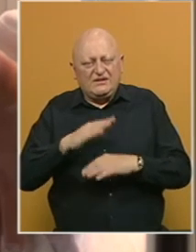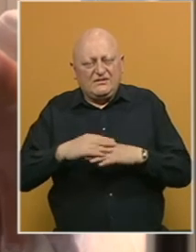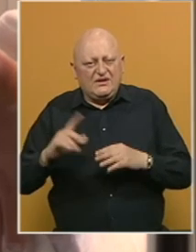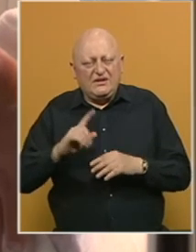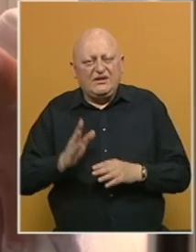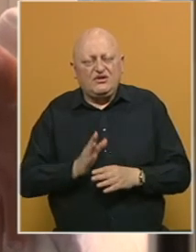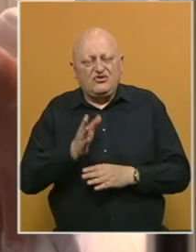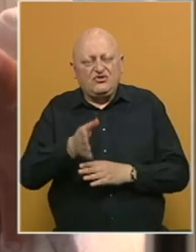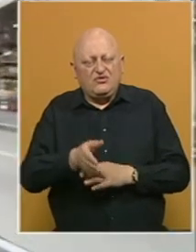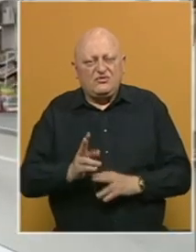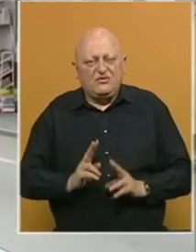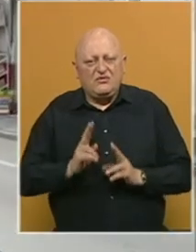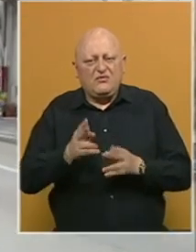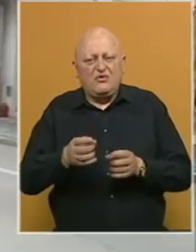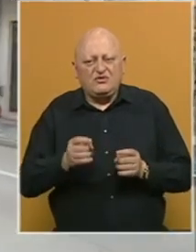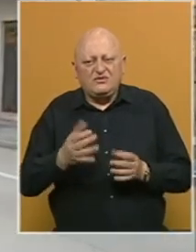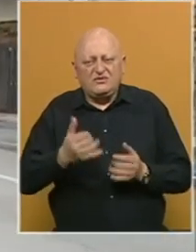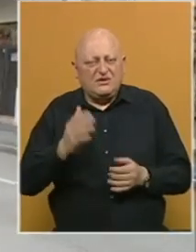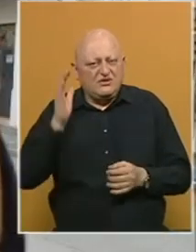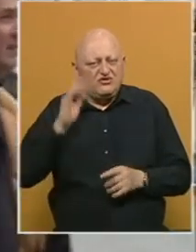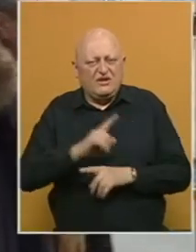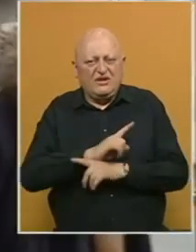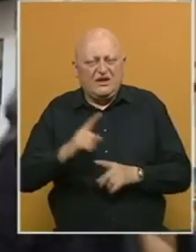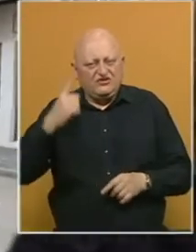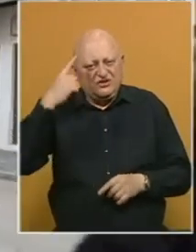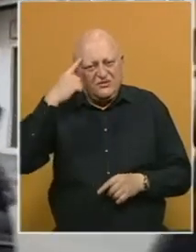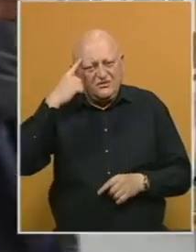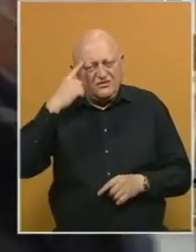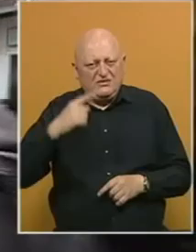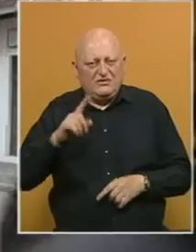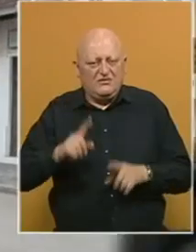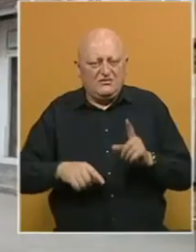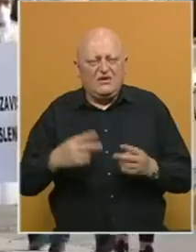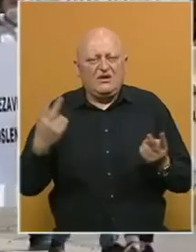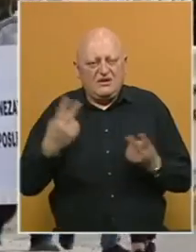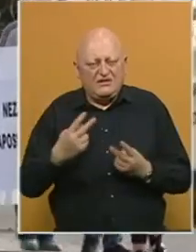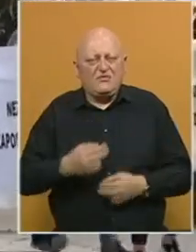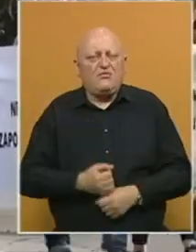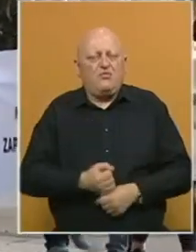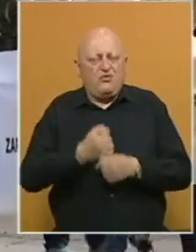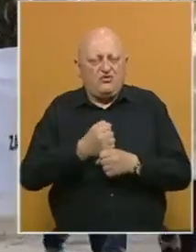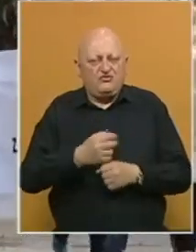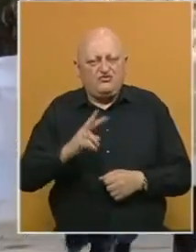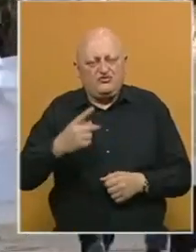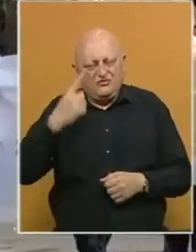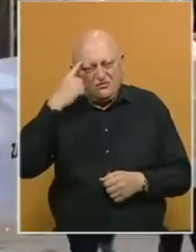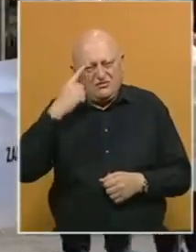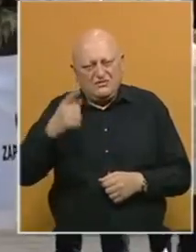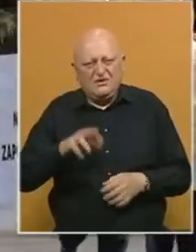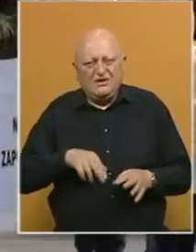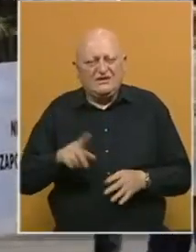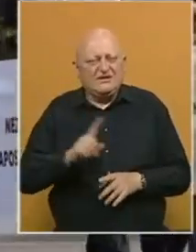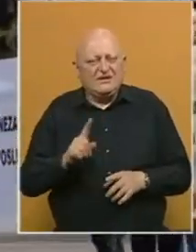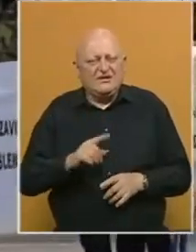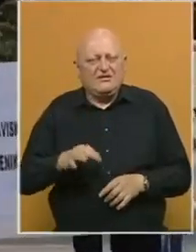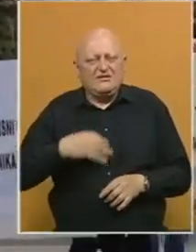potpuno dostupna, na Mostarskim smo ulicama da nas čuli različita mišljenja. Dok neki razumiju i podržavaju, drugi smatraju kako izlaza nema